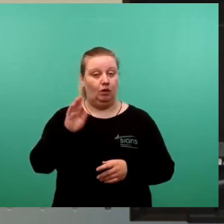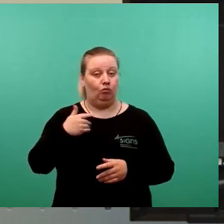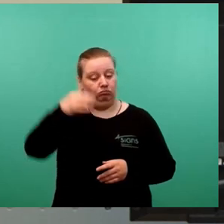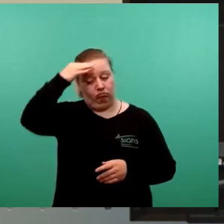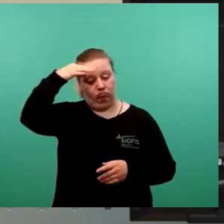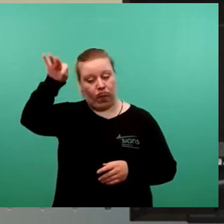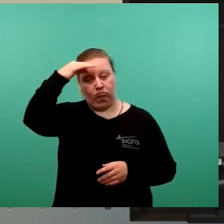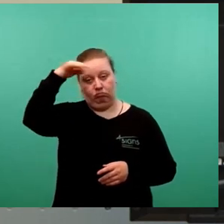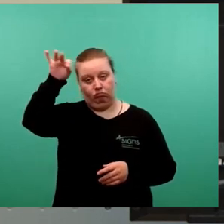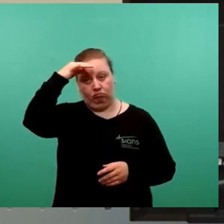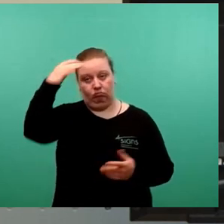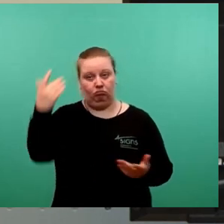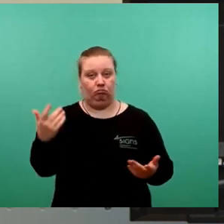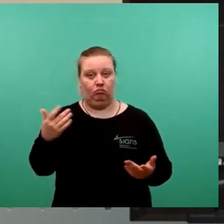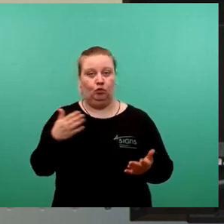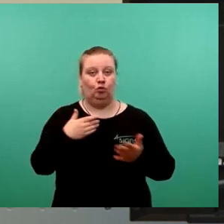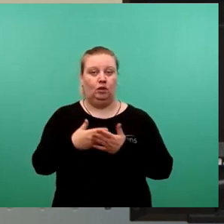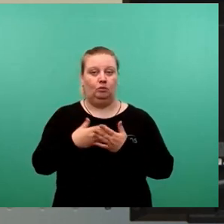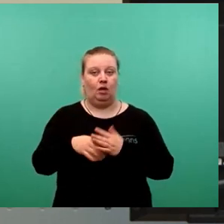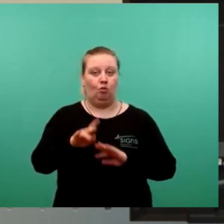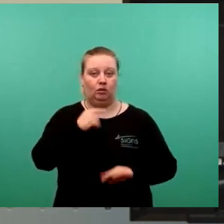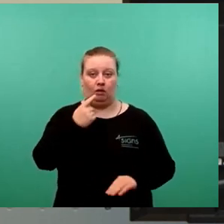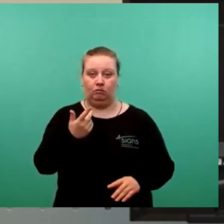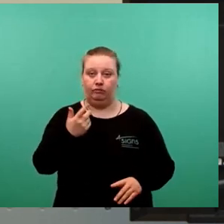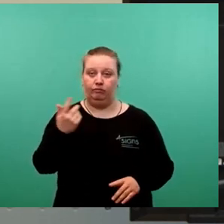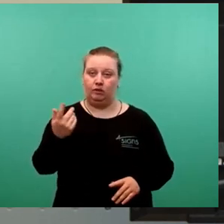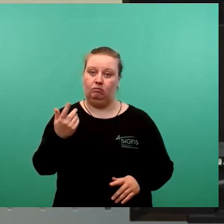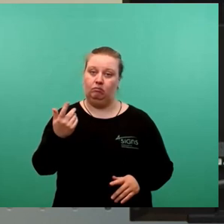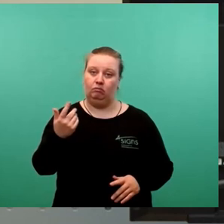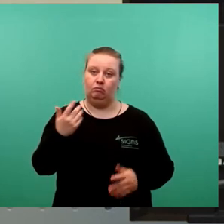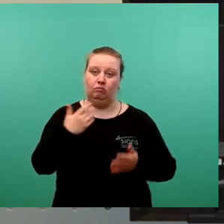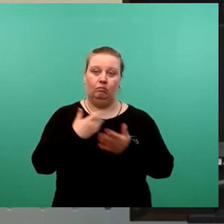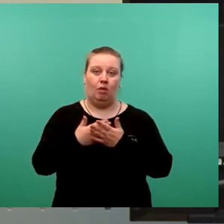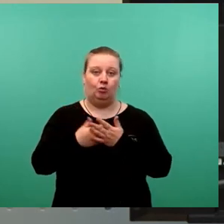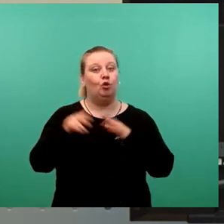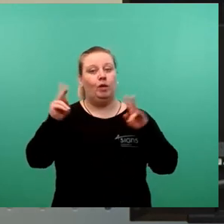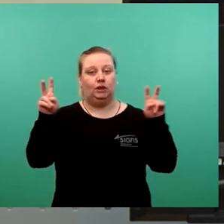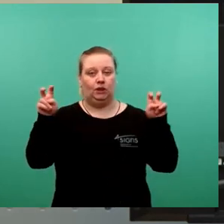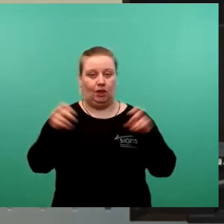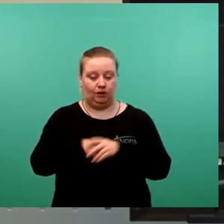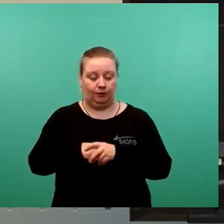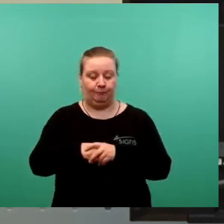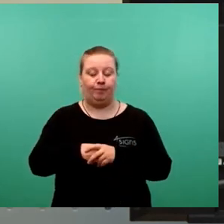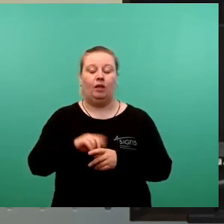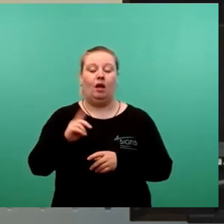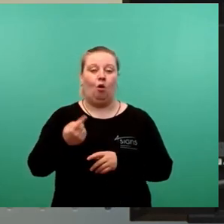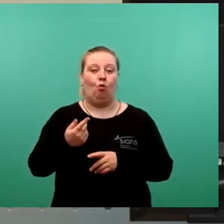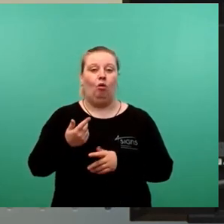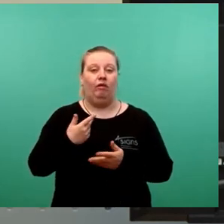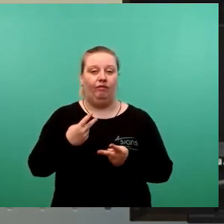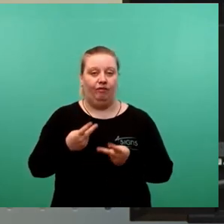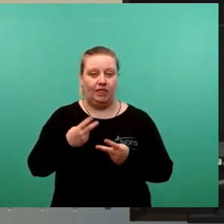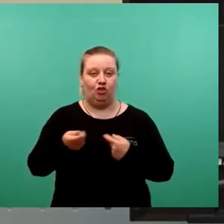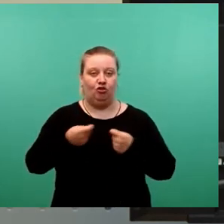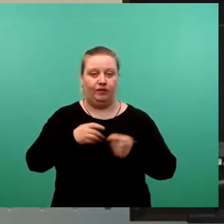ganz an. Und damit ende ich auch, wenn sie sagt, weiteres Zitat, auch die breitere Aufstellung des Geschäftsbereichs